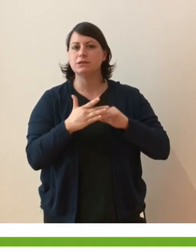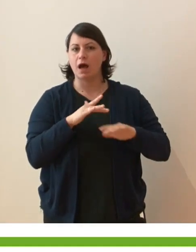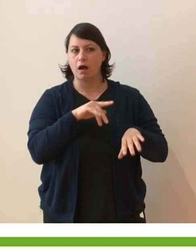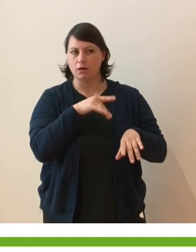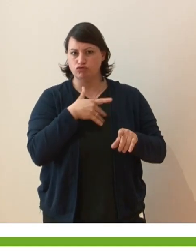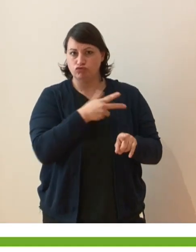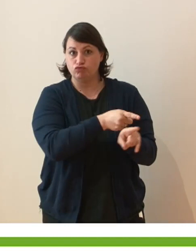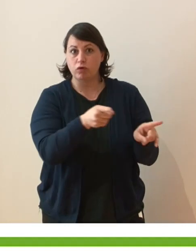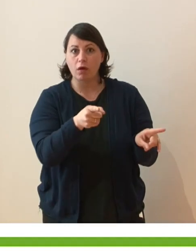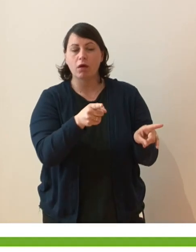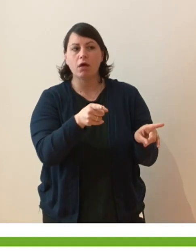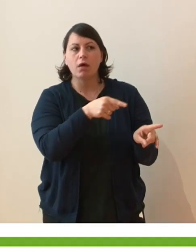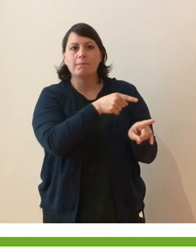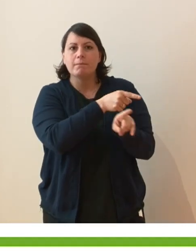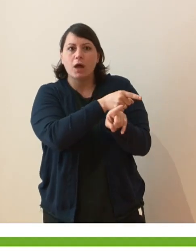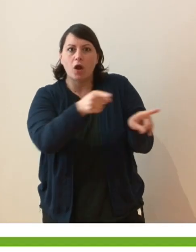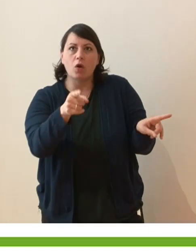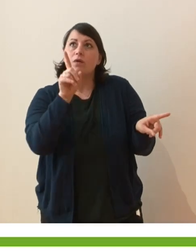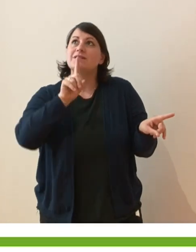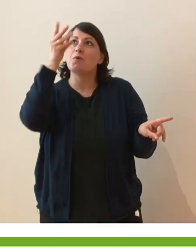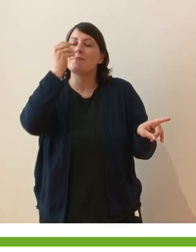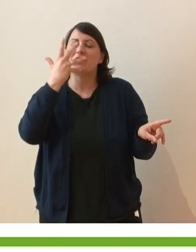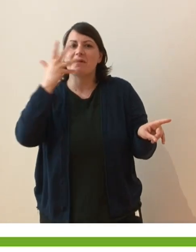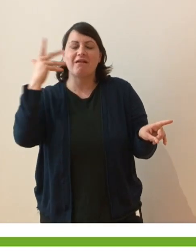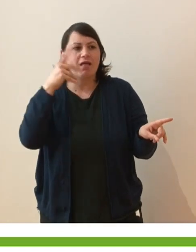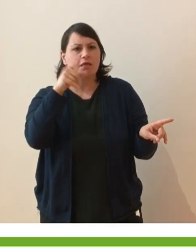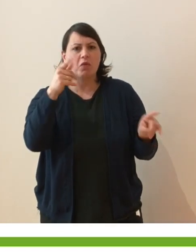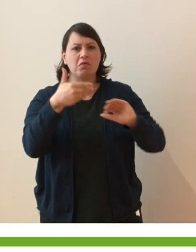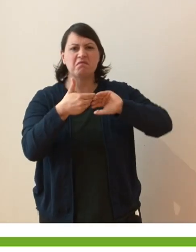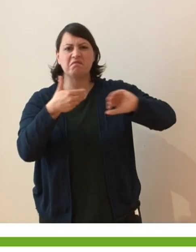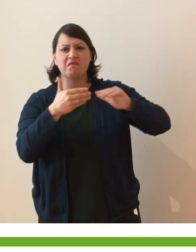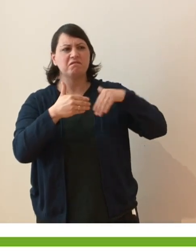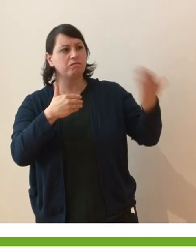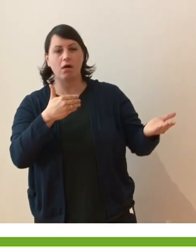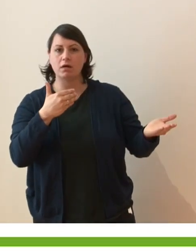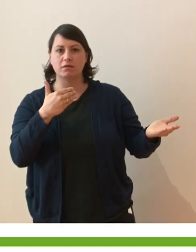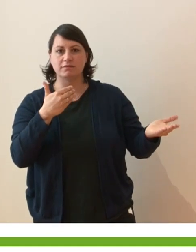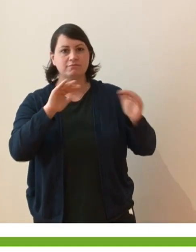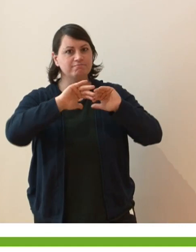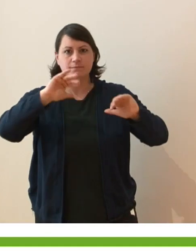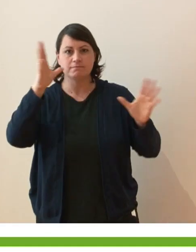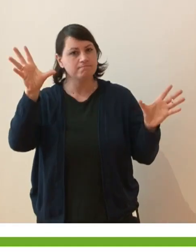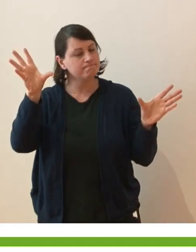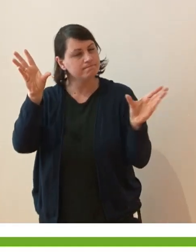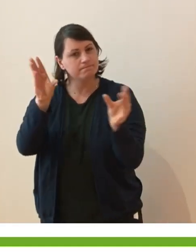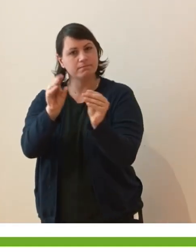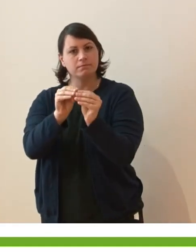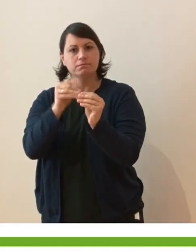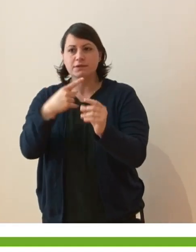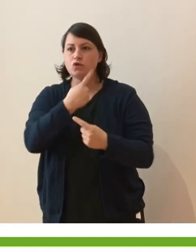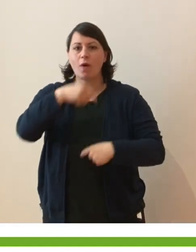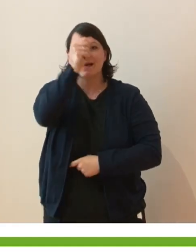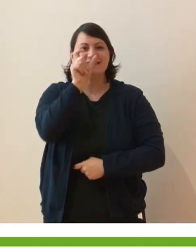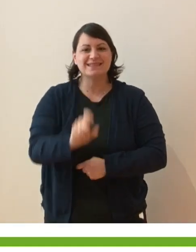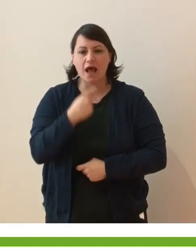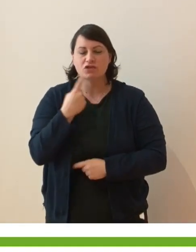non è fuori dal grande mistero di Dio. Questo come cristiani continuiamo a dire e continuiamo a ripetere. anche